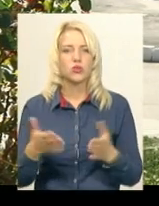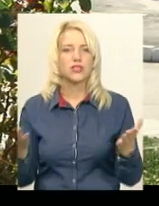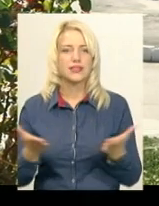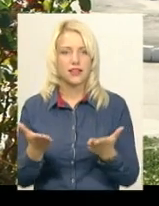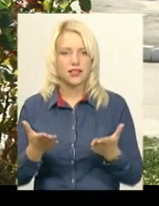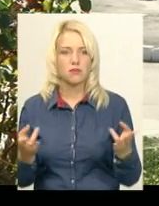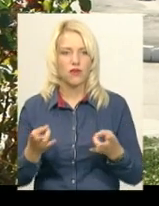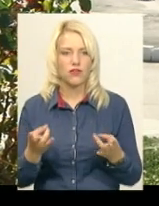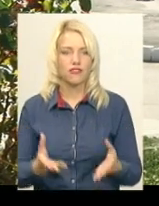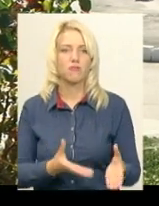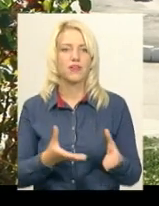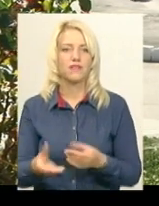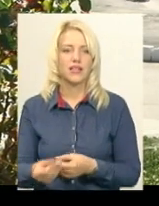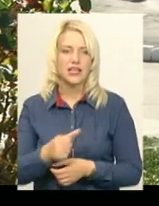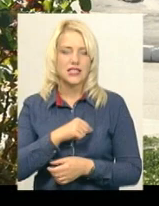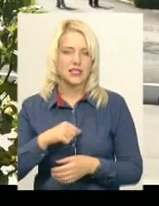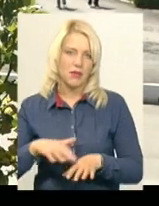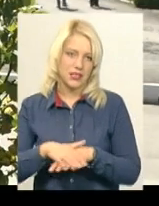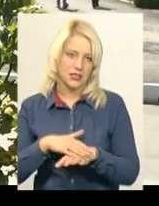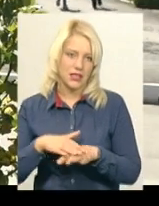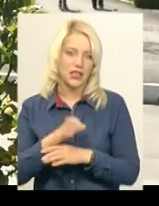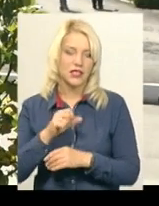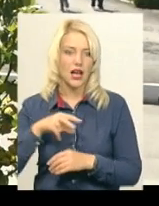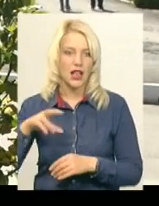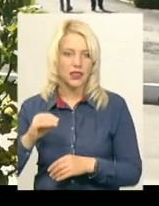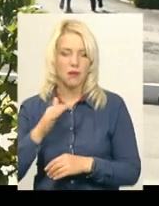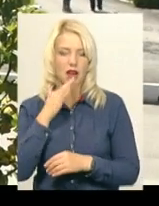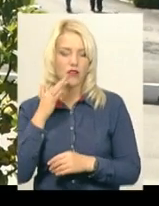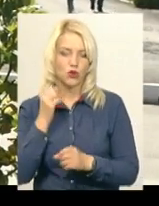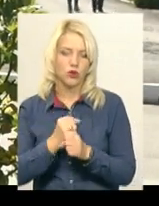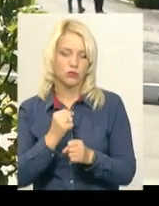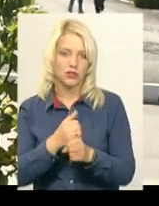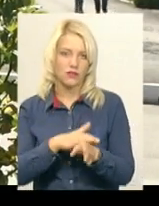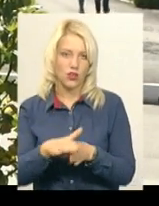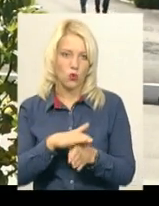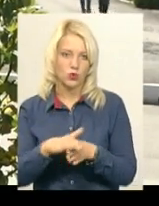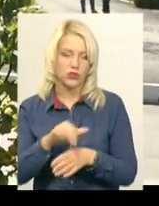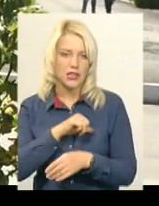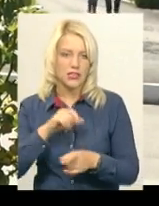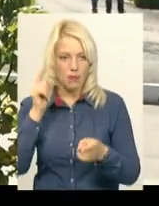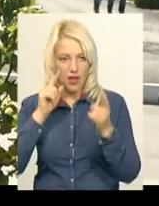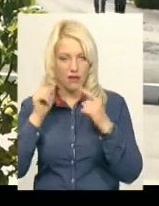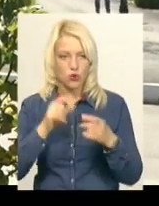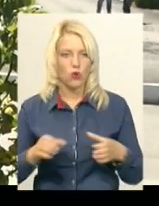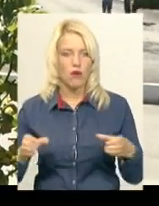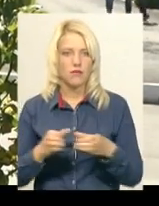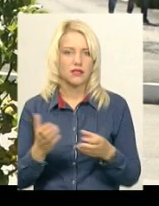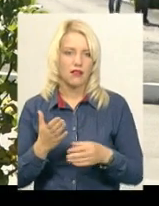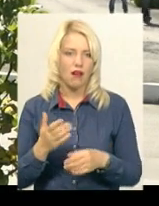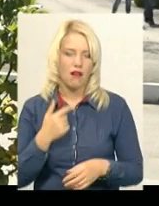мають впливати саме населення. Але багато робіт виконують самі автори, команда, яка